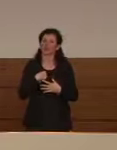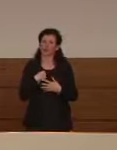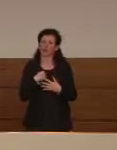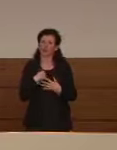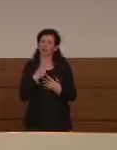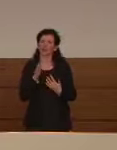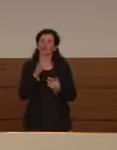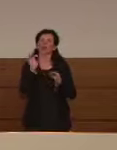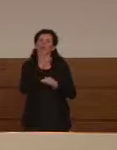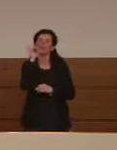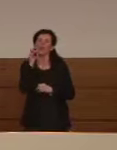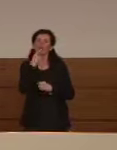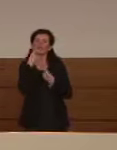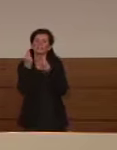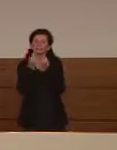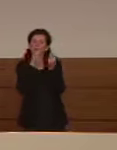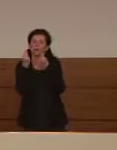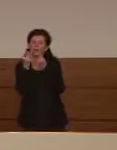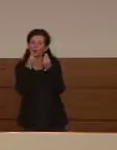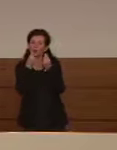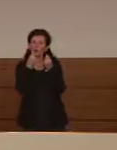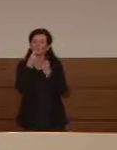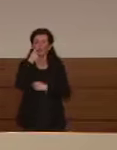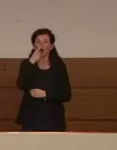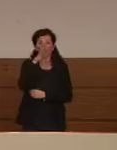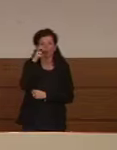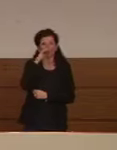sentire gli odori che però